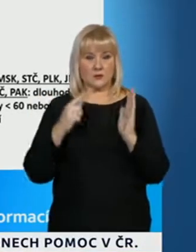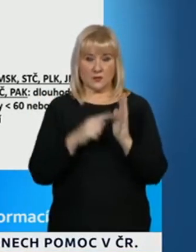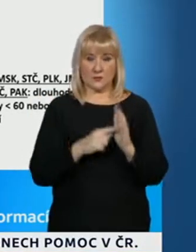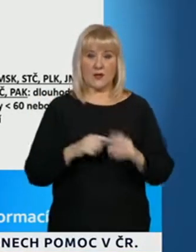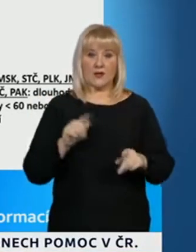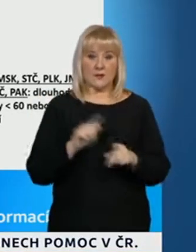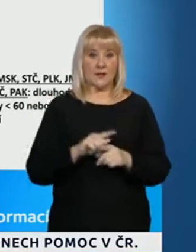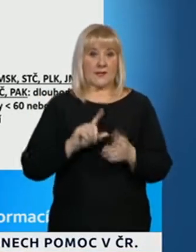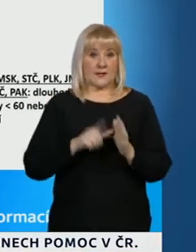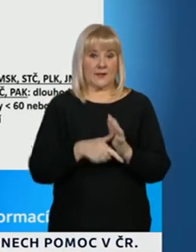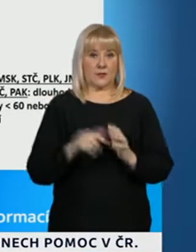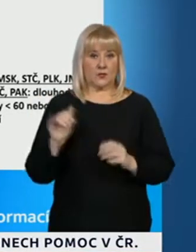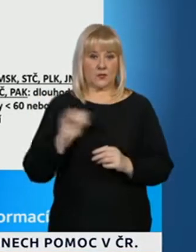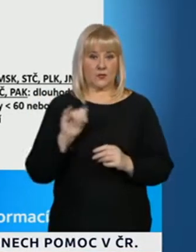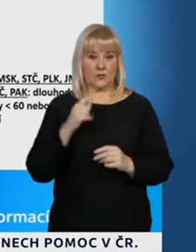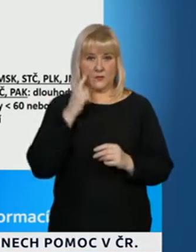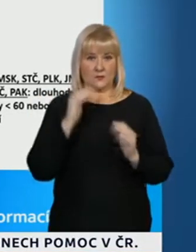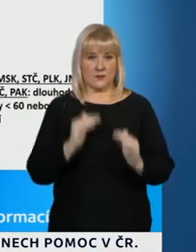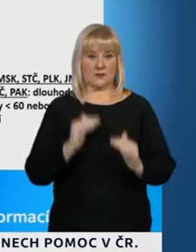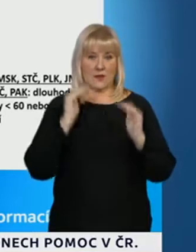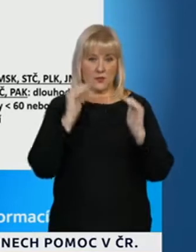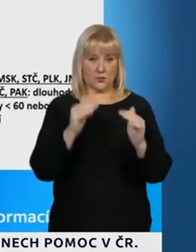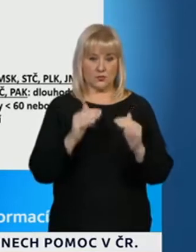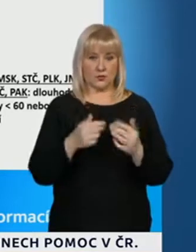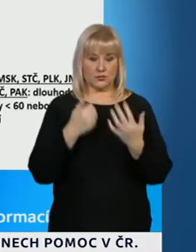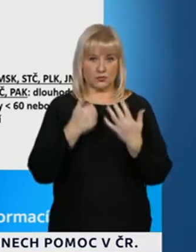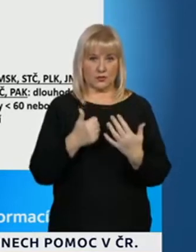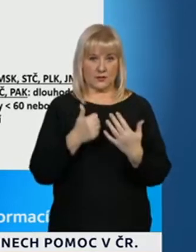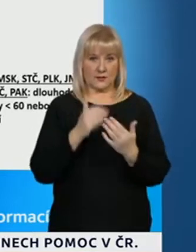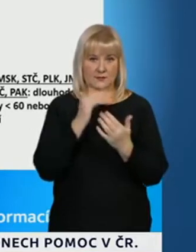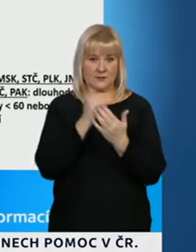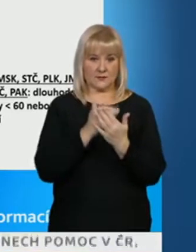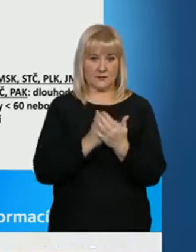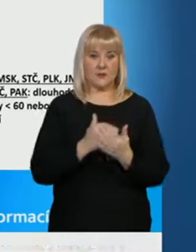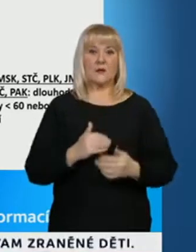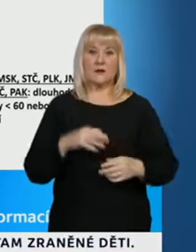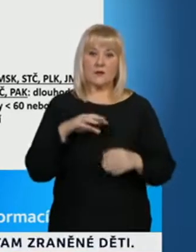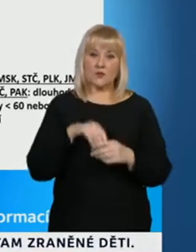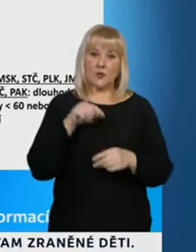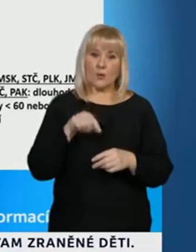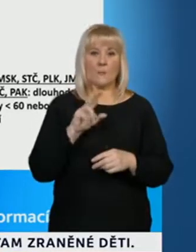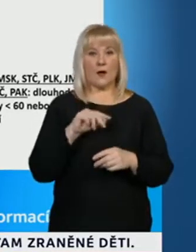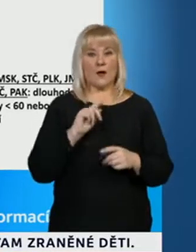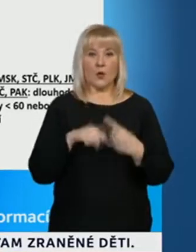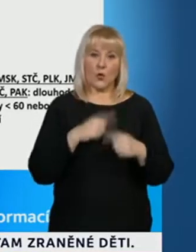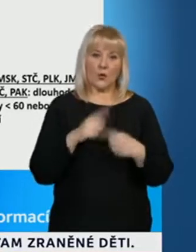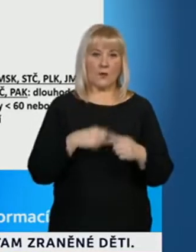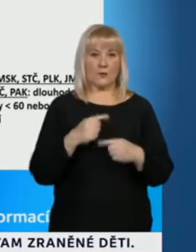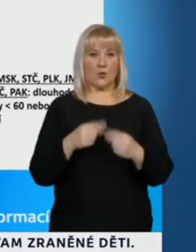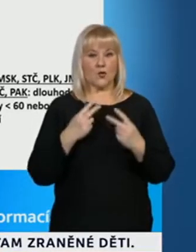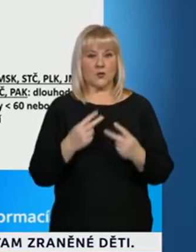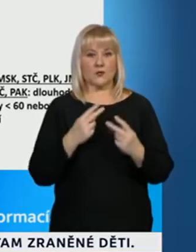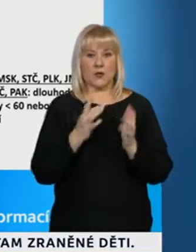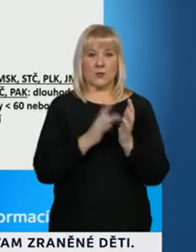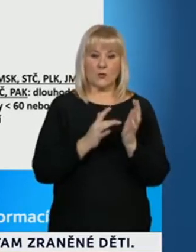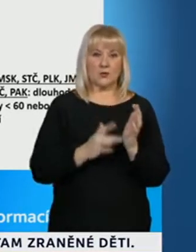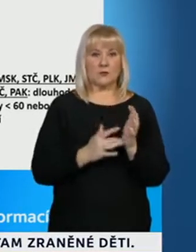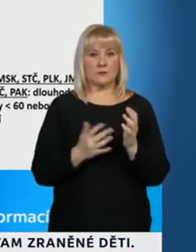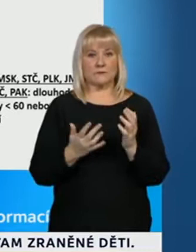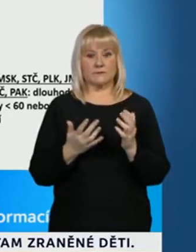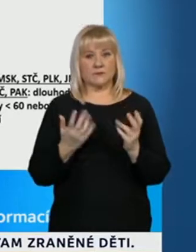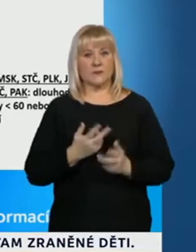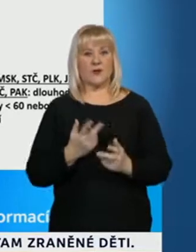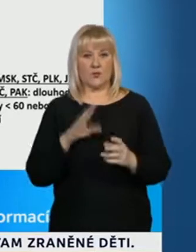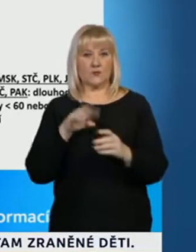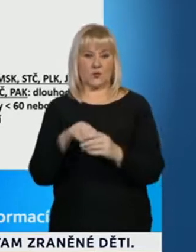naopak ty regiony, které jsou tady nahoře vyjmenovány, těchto 6, čisto nechci, tak osilují kolem hodnot, které občas vybočí do nějakého